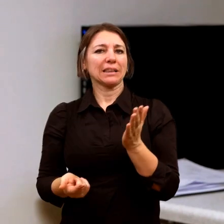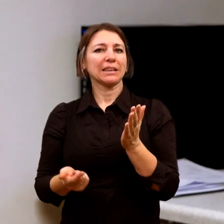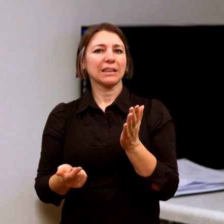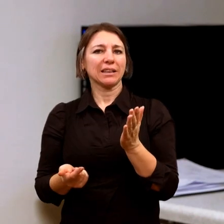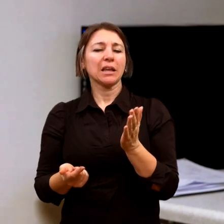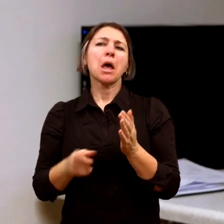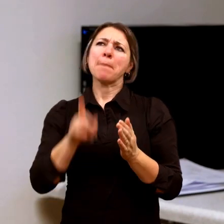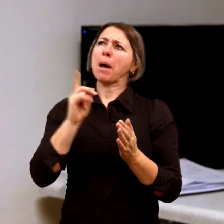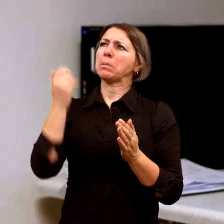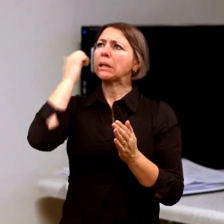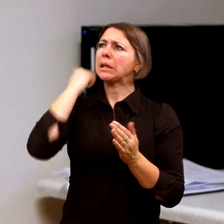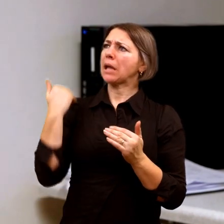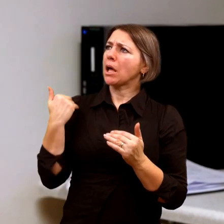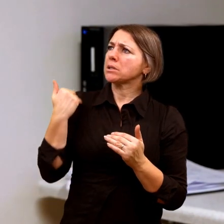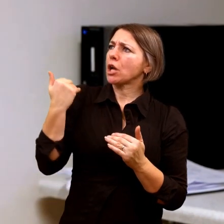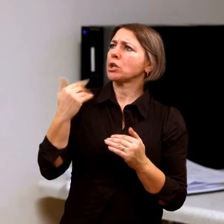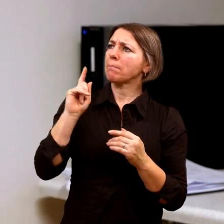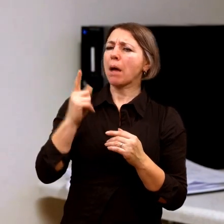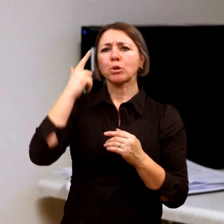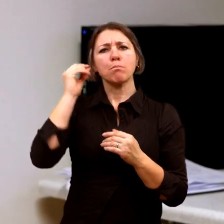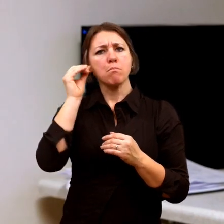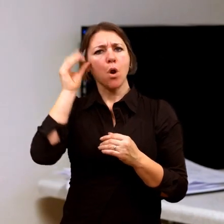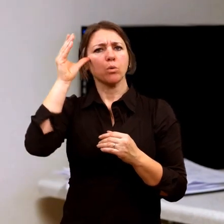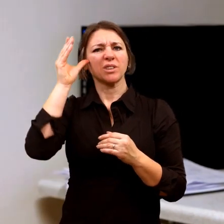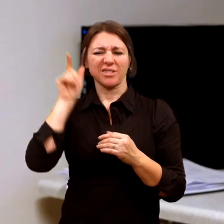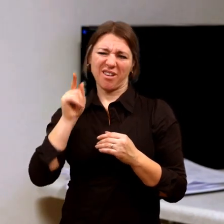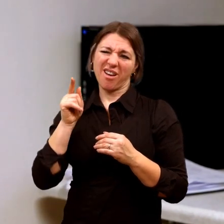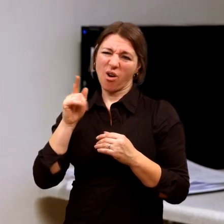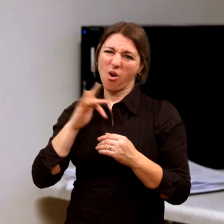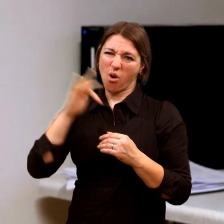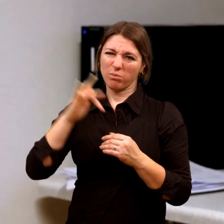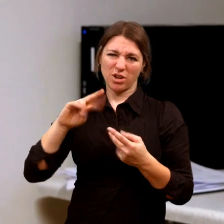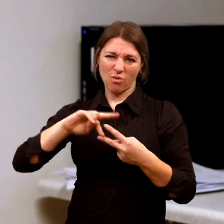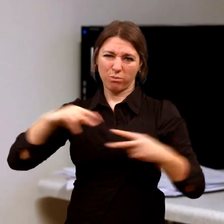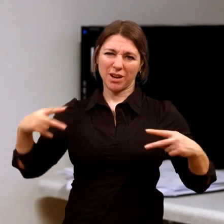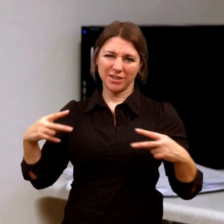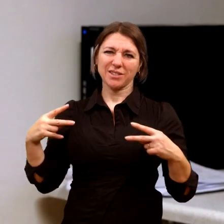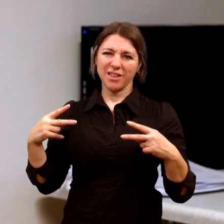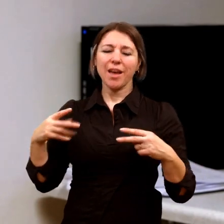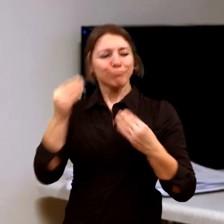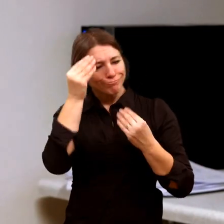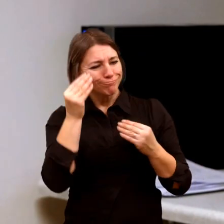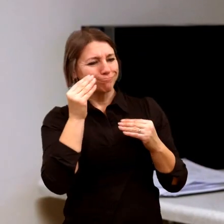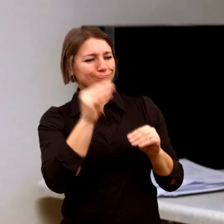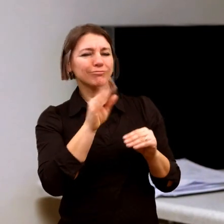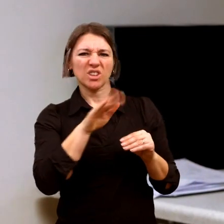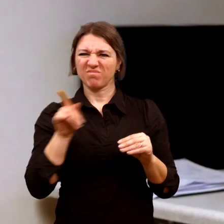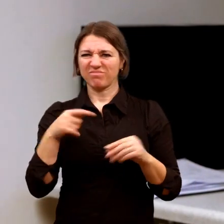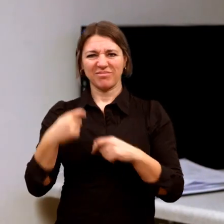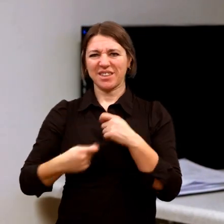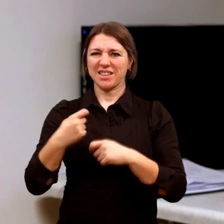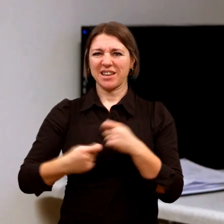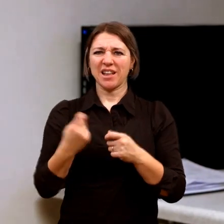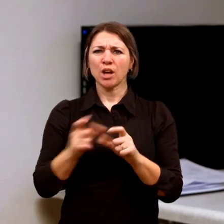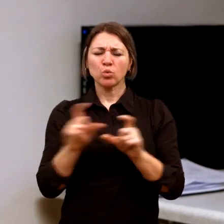to přináší moudrost, ale ne hold každému a trošku to komplikuje přijetí toho dítěte, právě proto, že